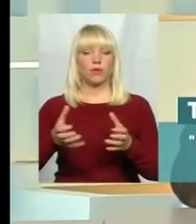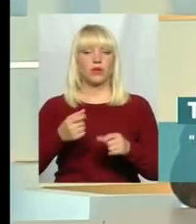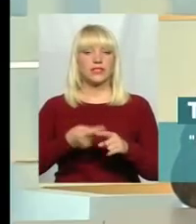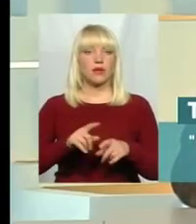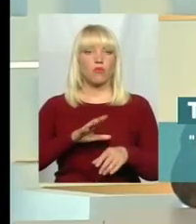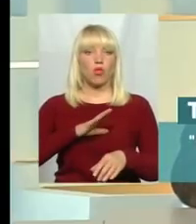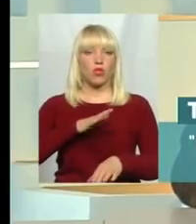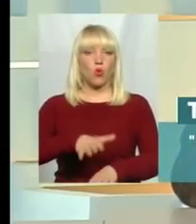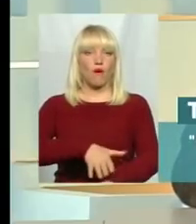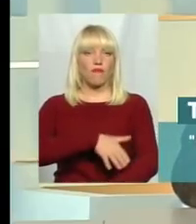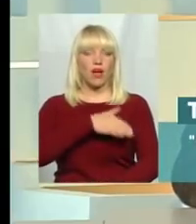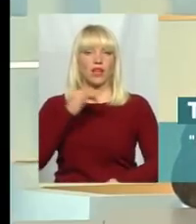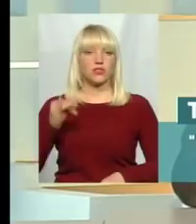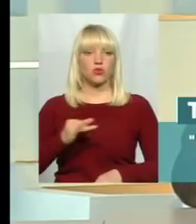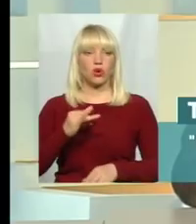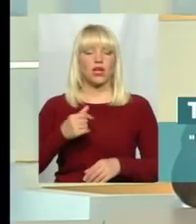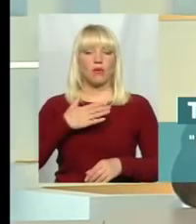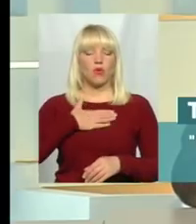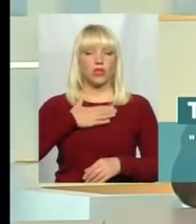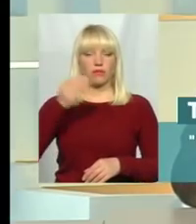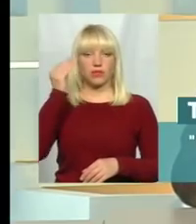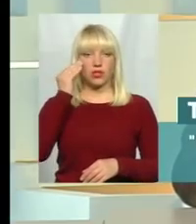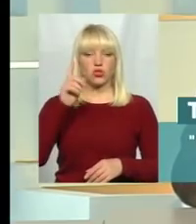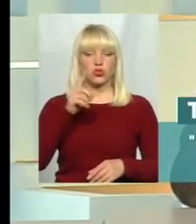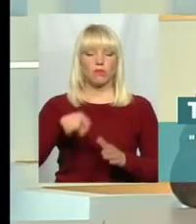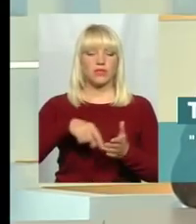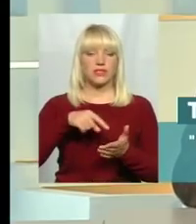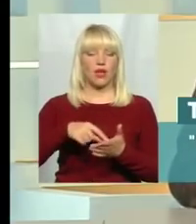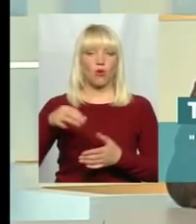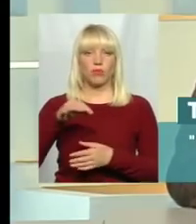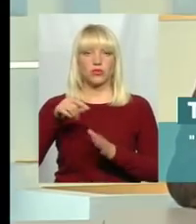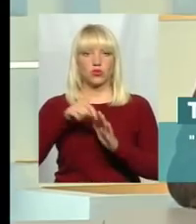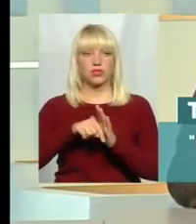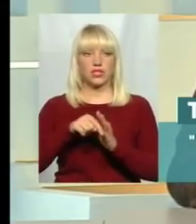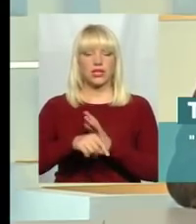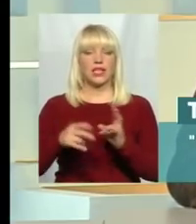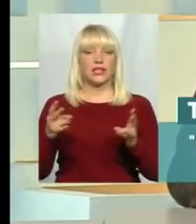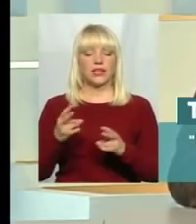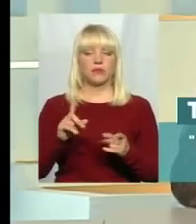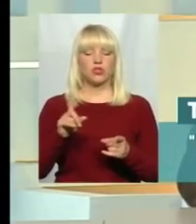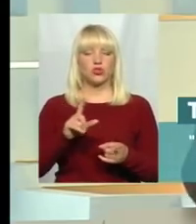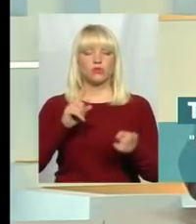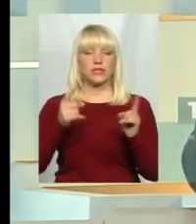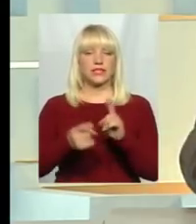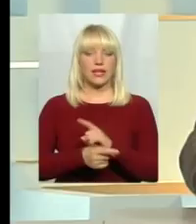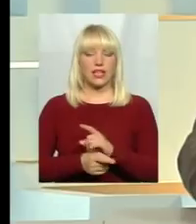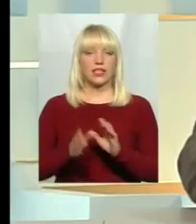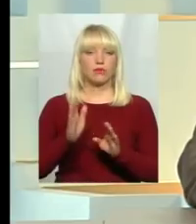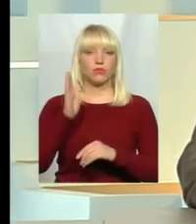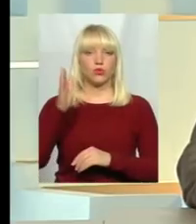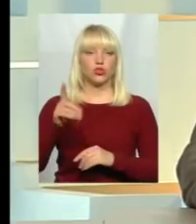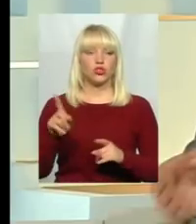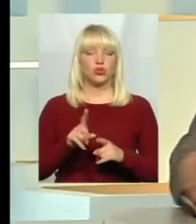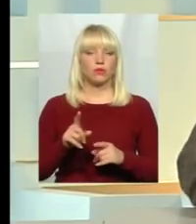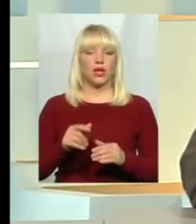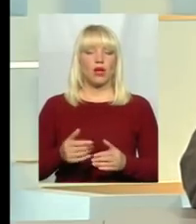Особисто, моє точка зору, міста обласного значення мали стати, і ще стануть, і рушійною силою, знаєте, таким потягом